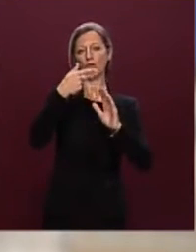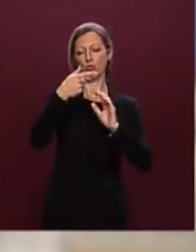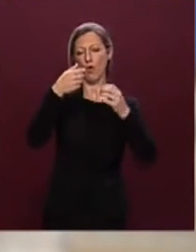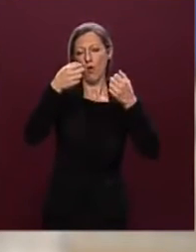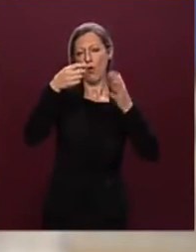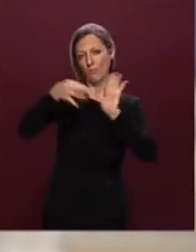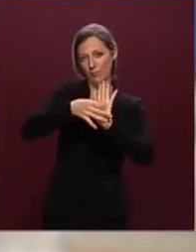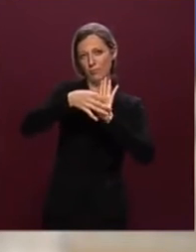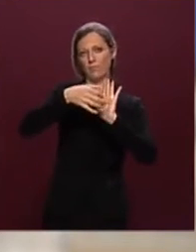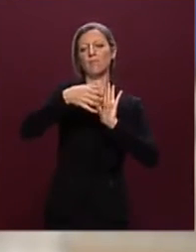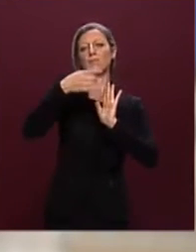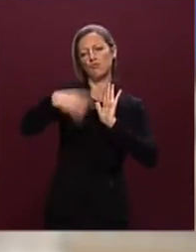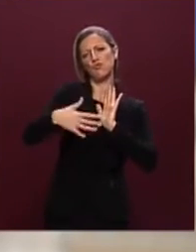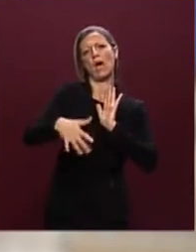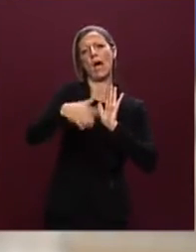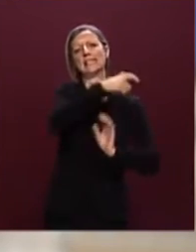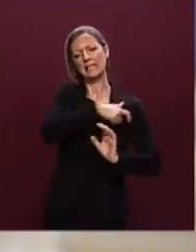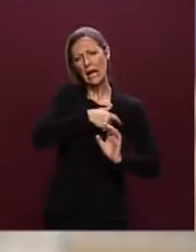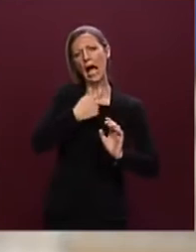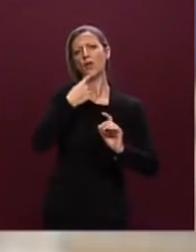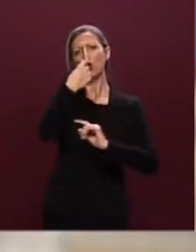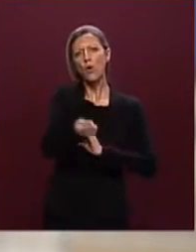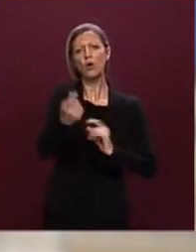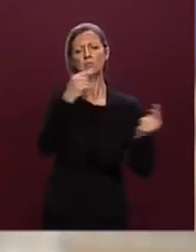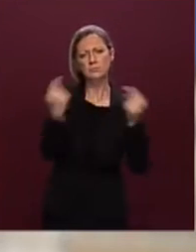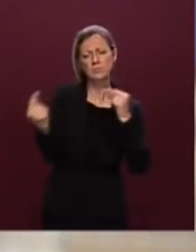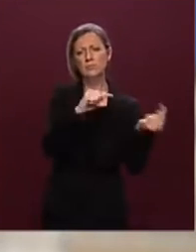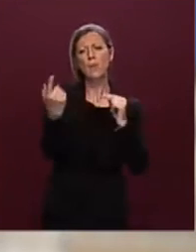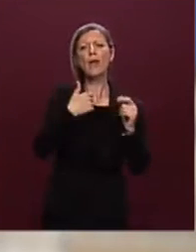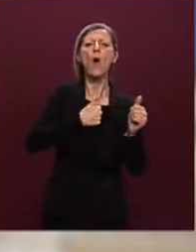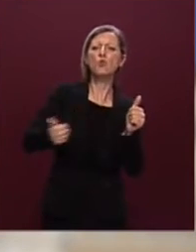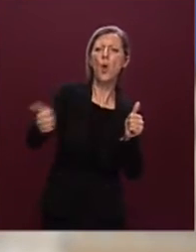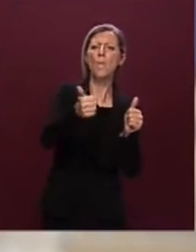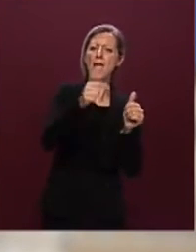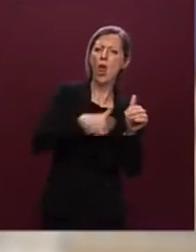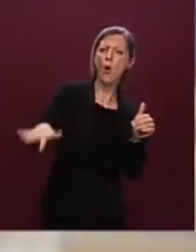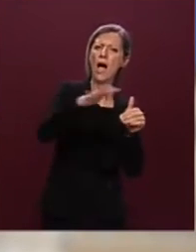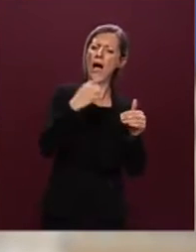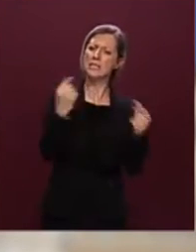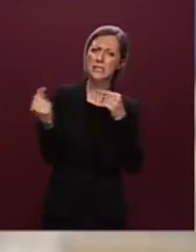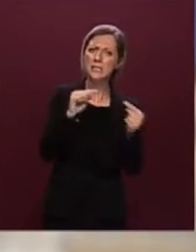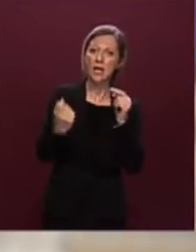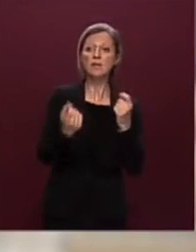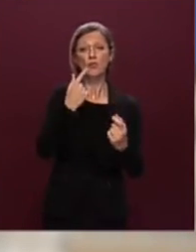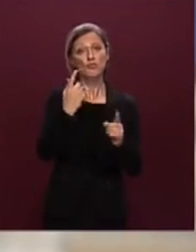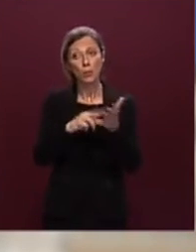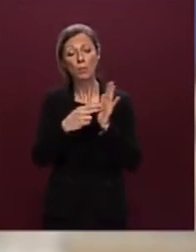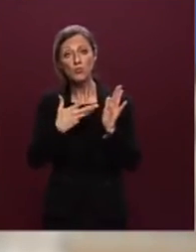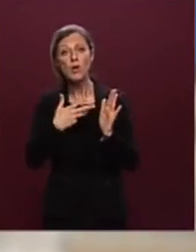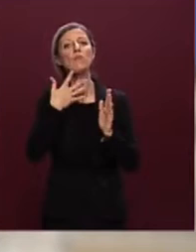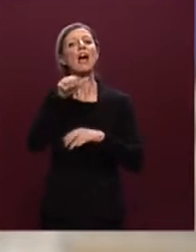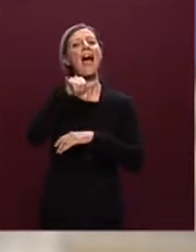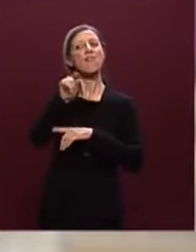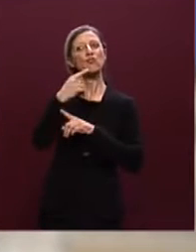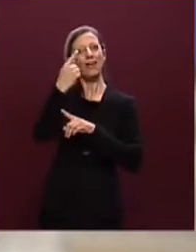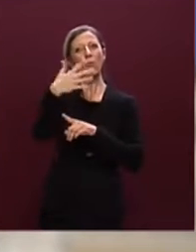e questione sollevata in modo altrettanto forte dal sistema delle autonomie locali non solamente collegate ai ministeri perché l'Anci lo ha chiesto anche